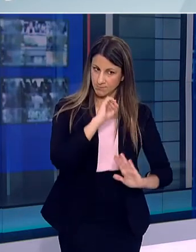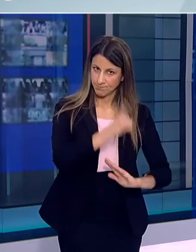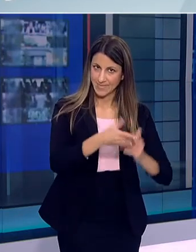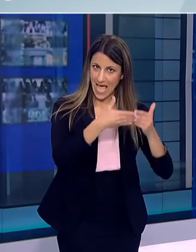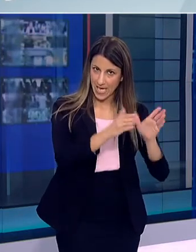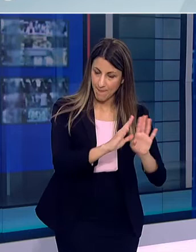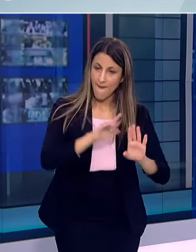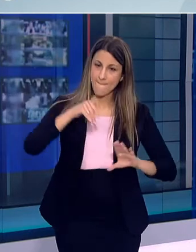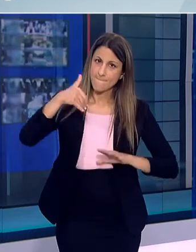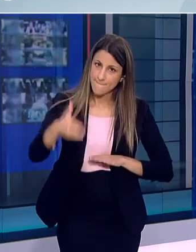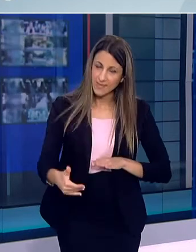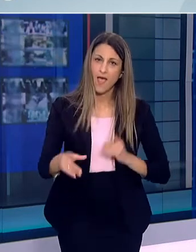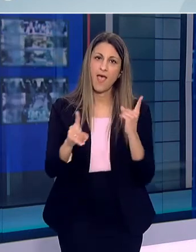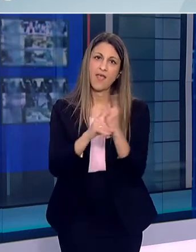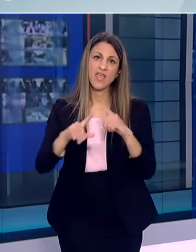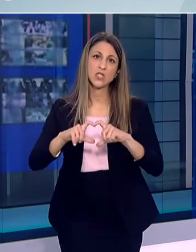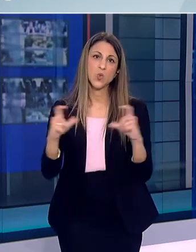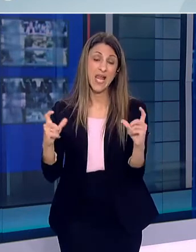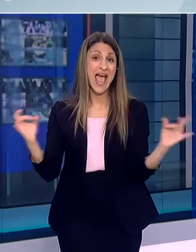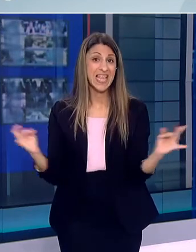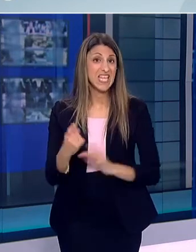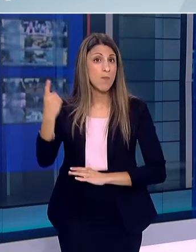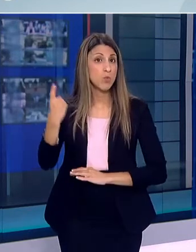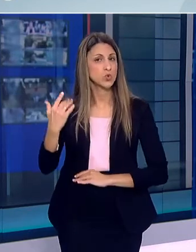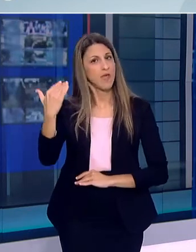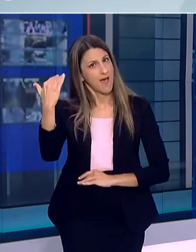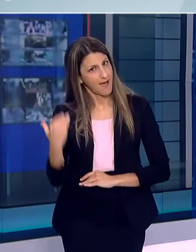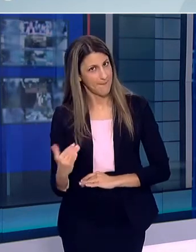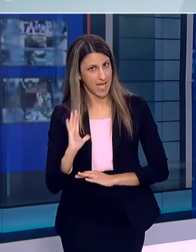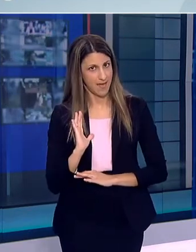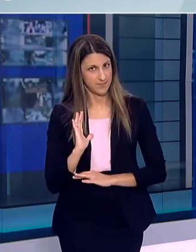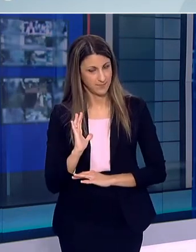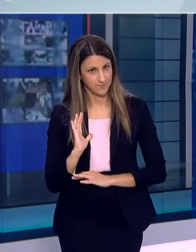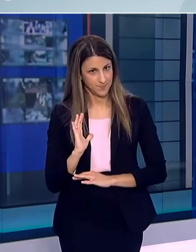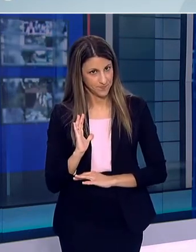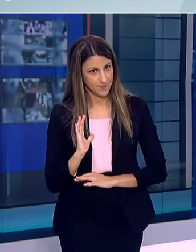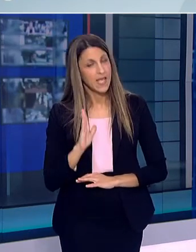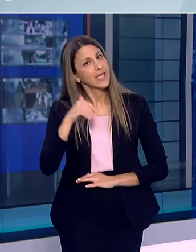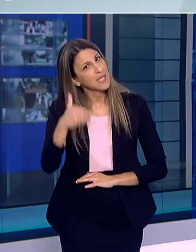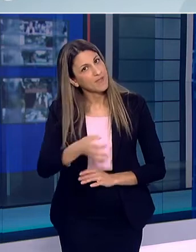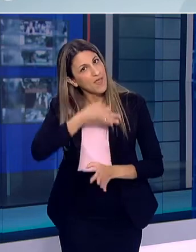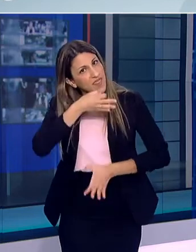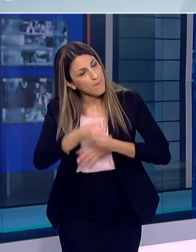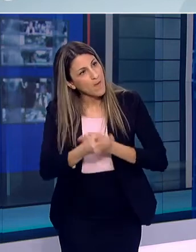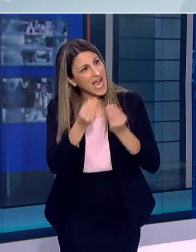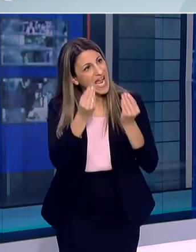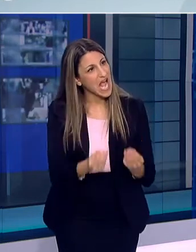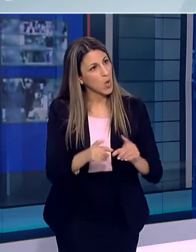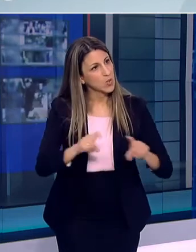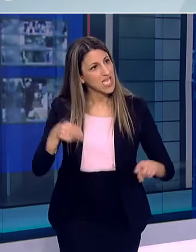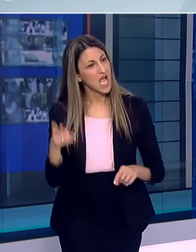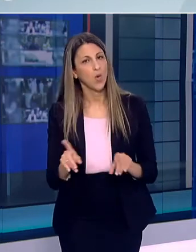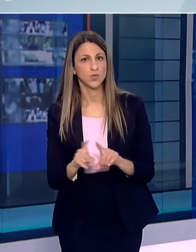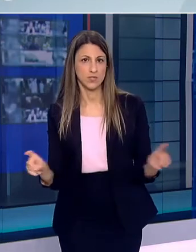του ανοίγματος Και εφόσον τα δεδομένα είναι καλά Και θα συζητούν βέβαια και Όλα τα υπέρ και τα κατάκια στην επιτροπή μας Θεωρώ